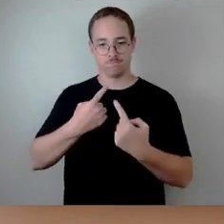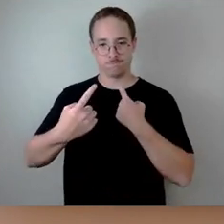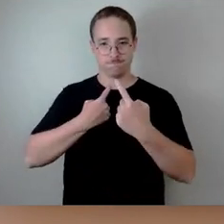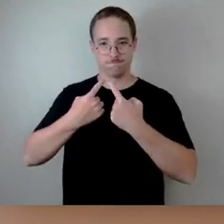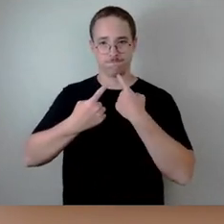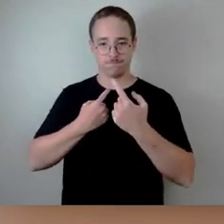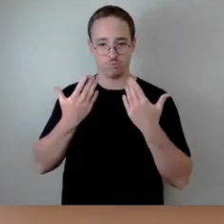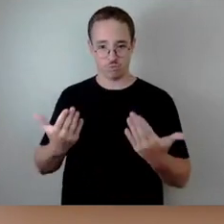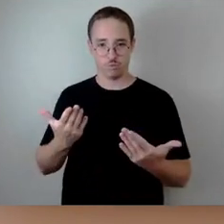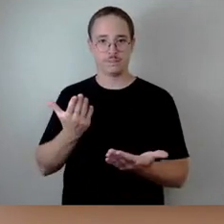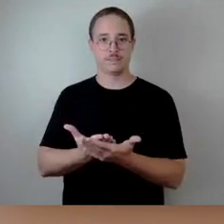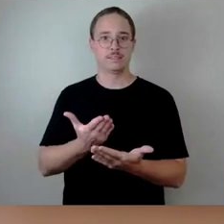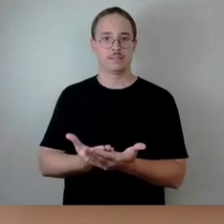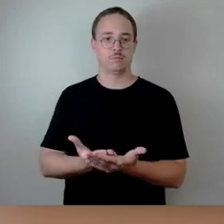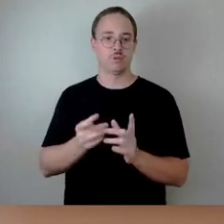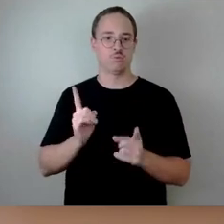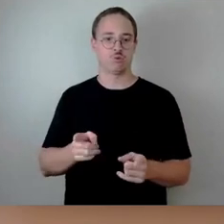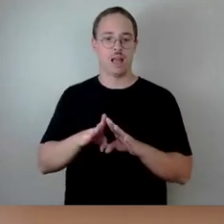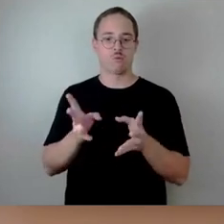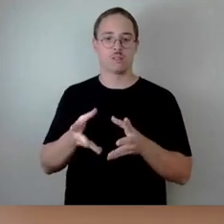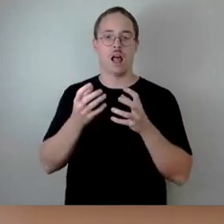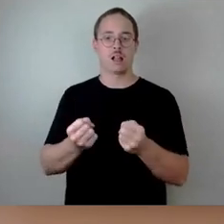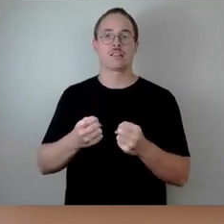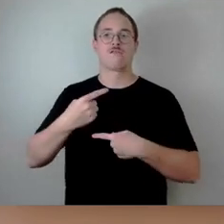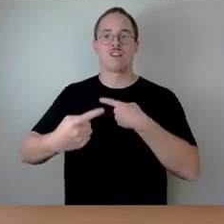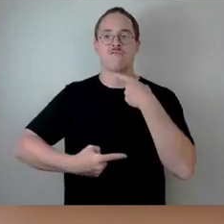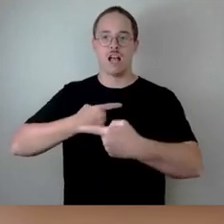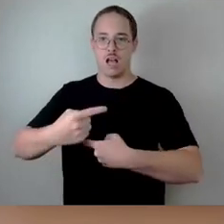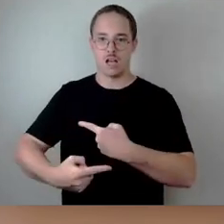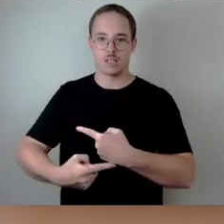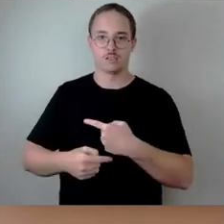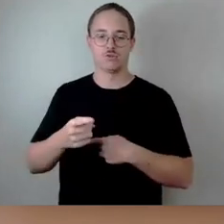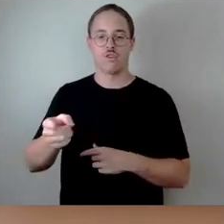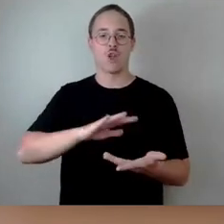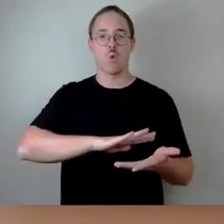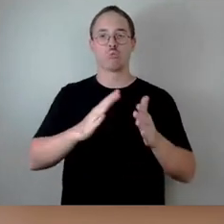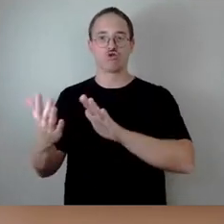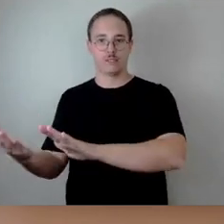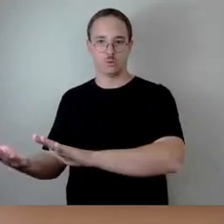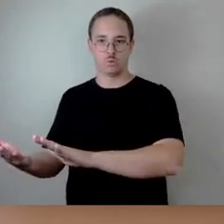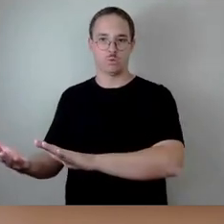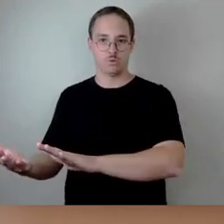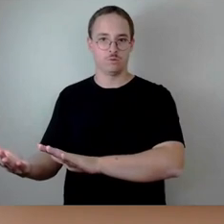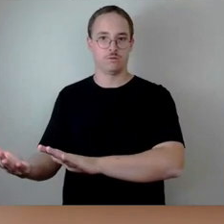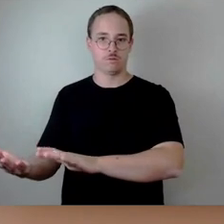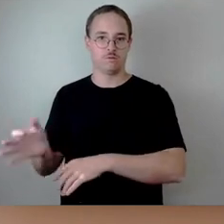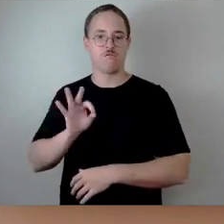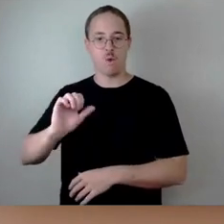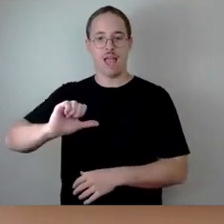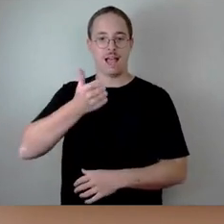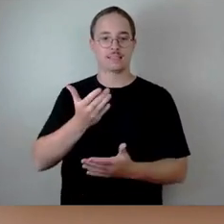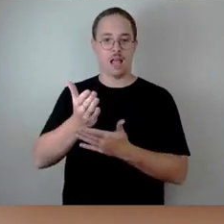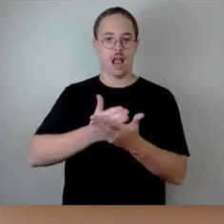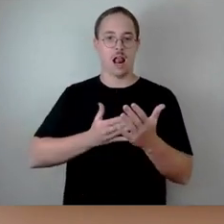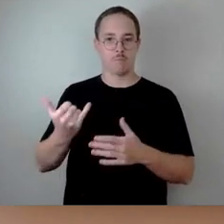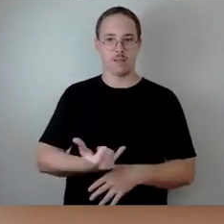gilt es dann im Haushaltsverfahren eine Umschichtung vorzunehmen für das erste Halbjahr, was ja hier